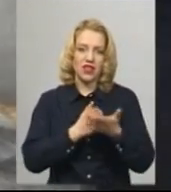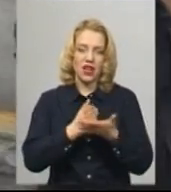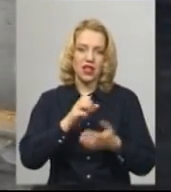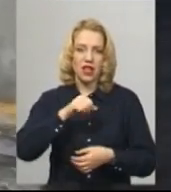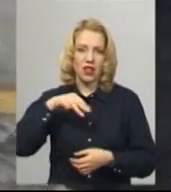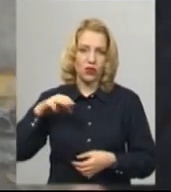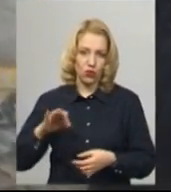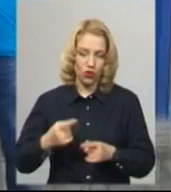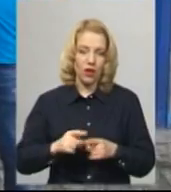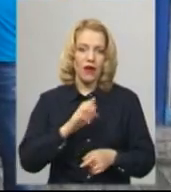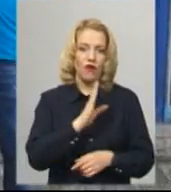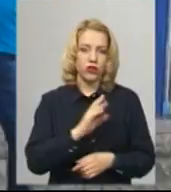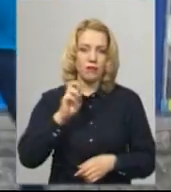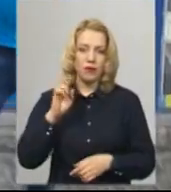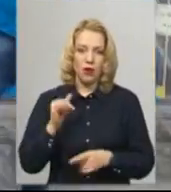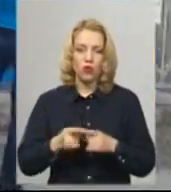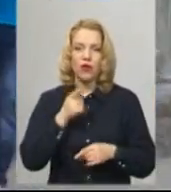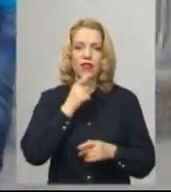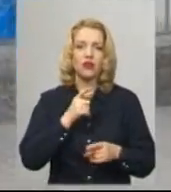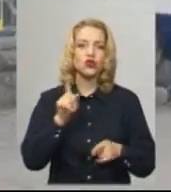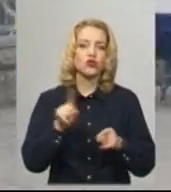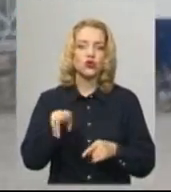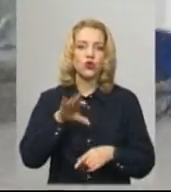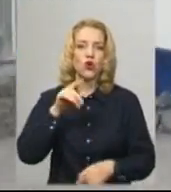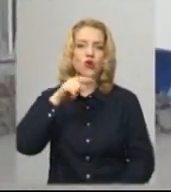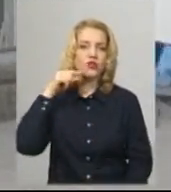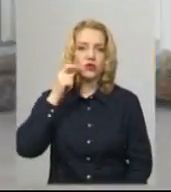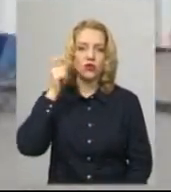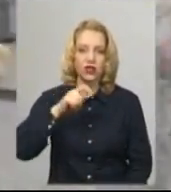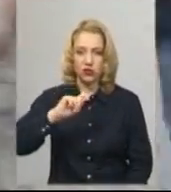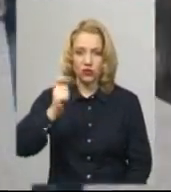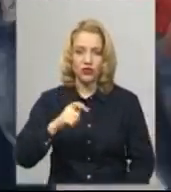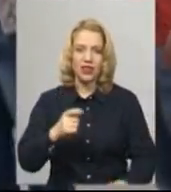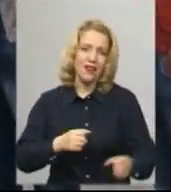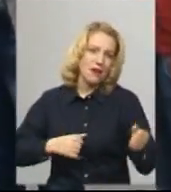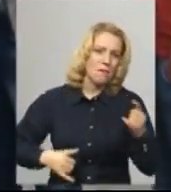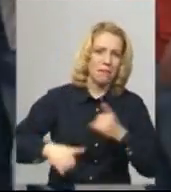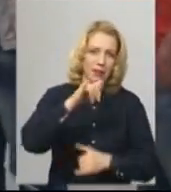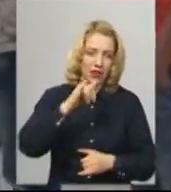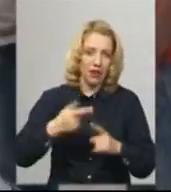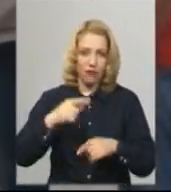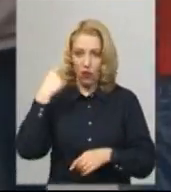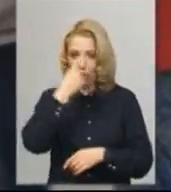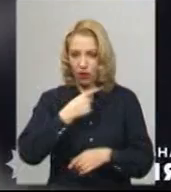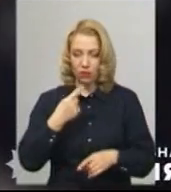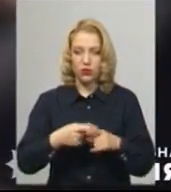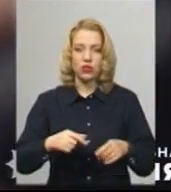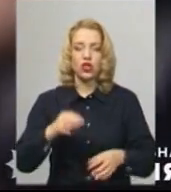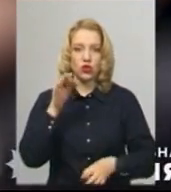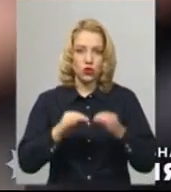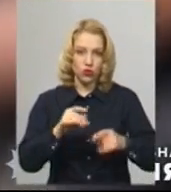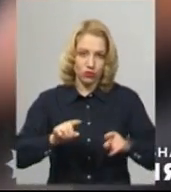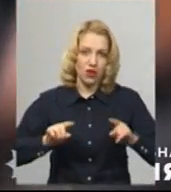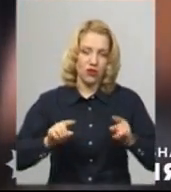'єднаних сил Володимир Баулою на рахунок російсько-української війни б'є останнього в обличчя. Суд видав постанову заарештувати Сороченка.